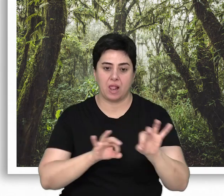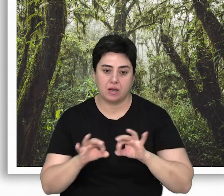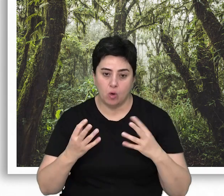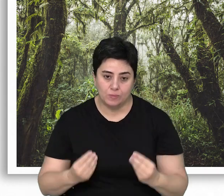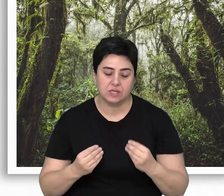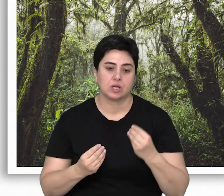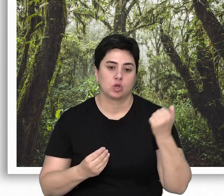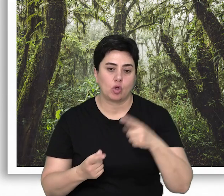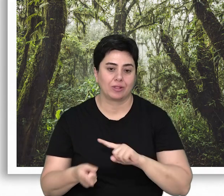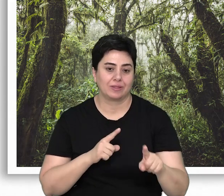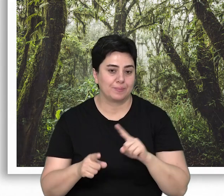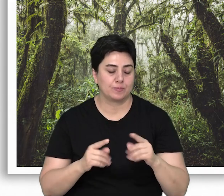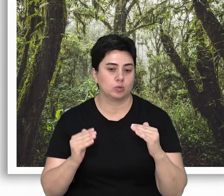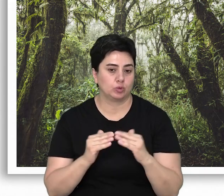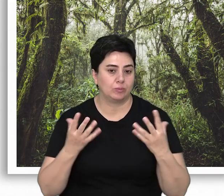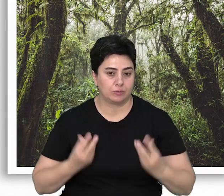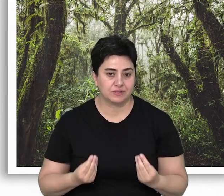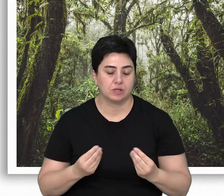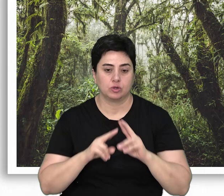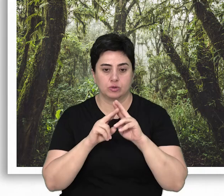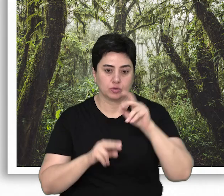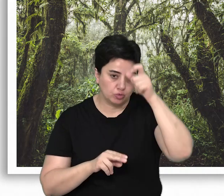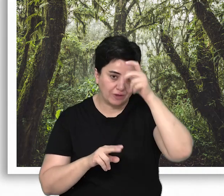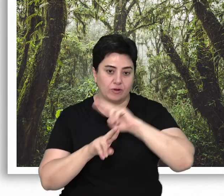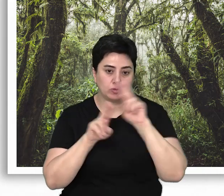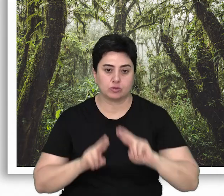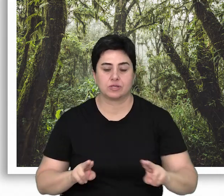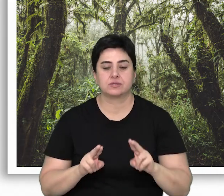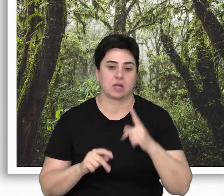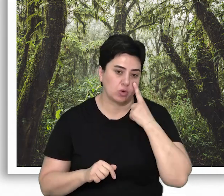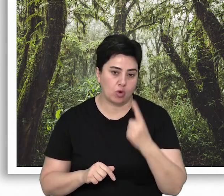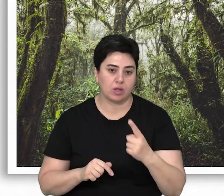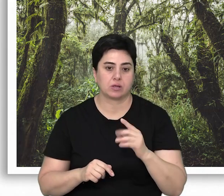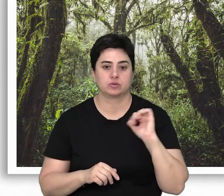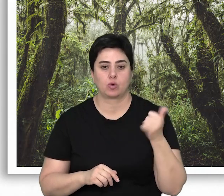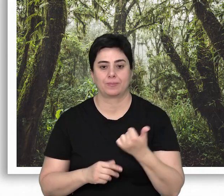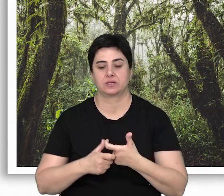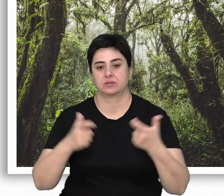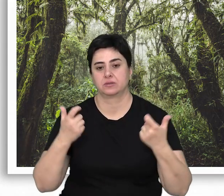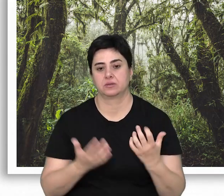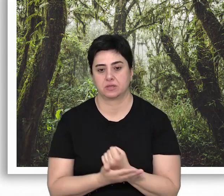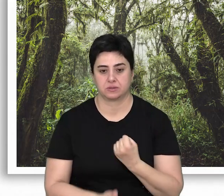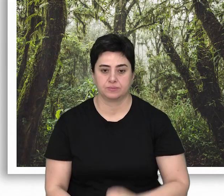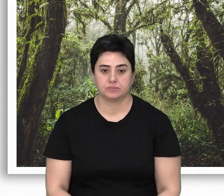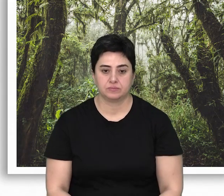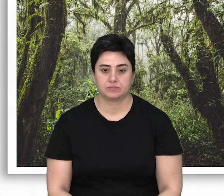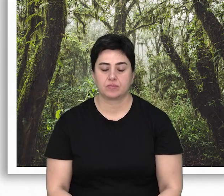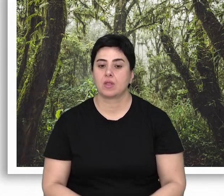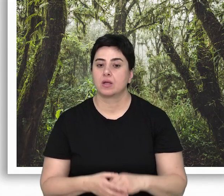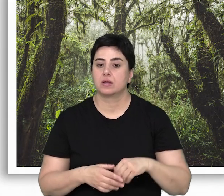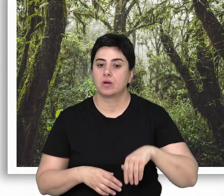planlanmasına ve yönetimine entegrasyonu ulusal ve uluslararası ölçekte gittikçe önem kazanmaktadır.